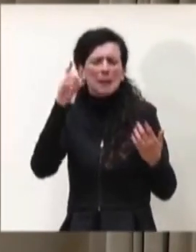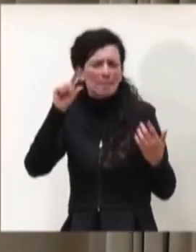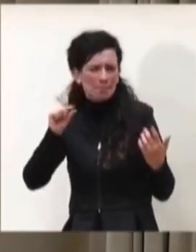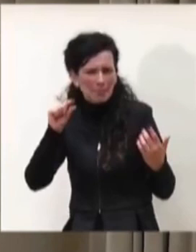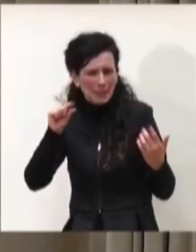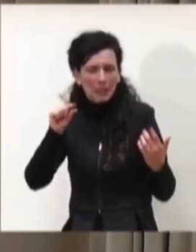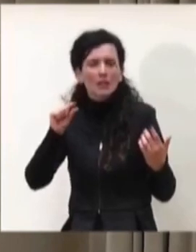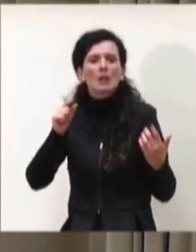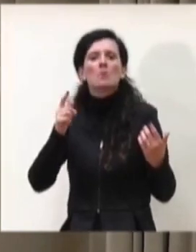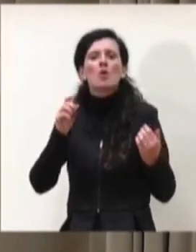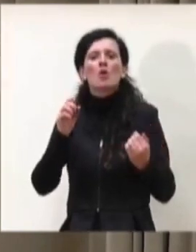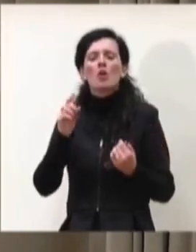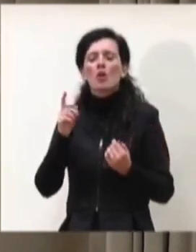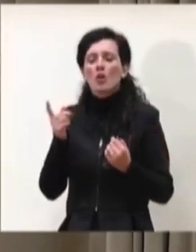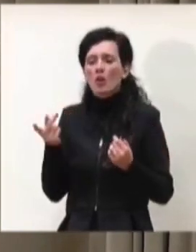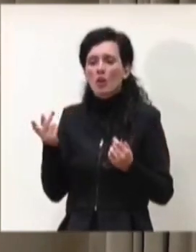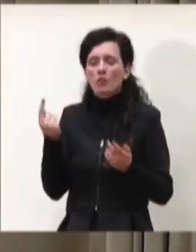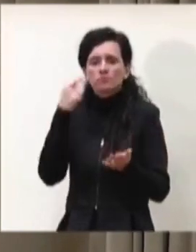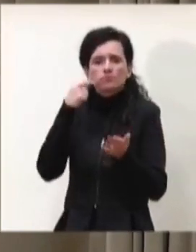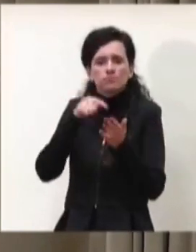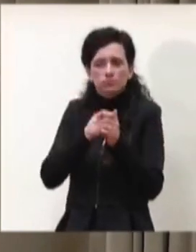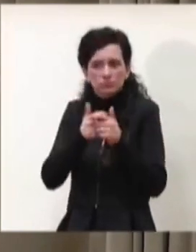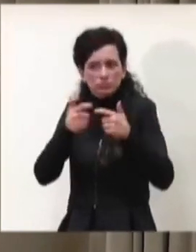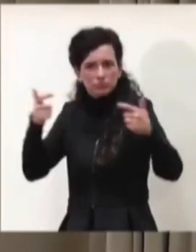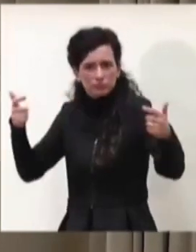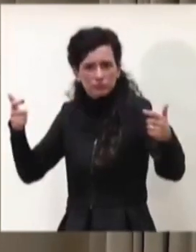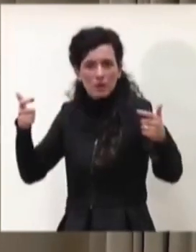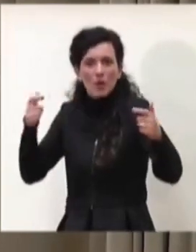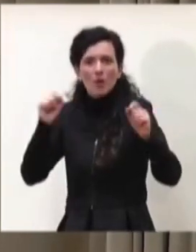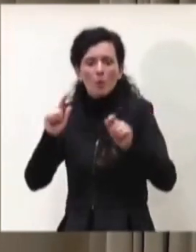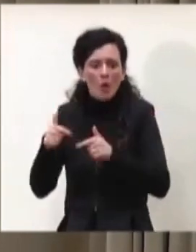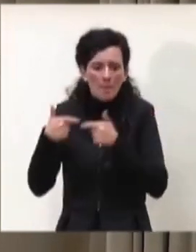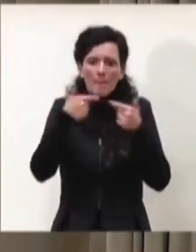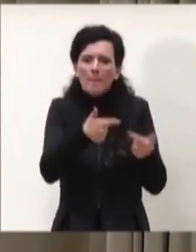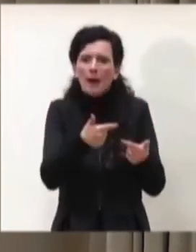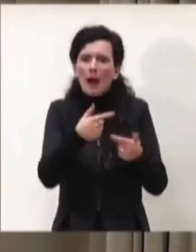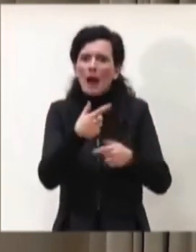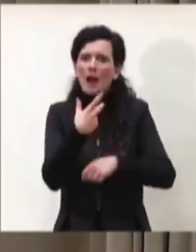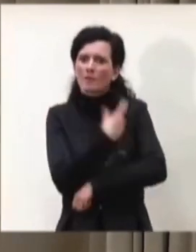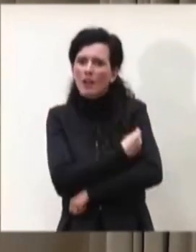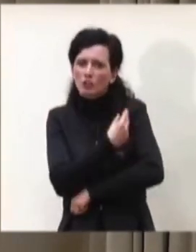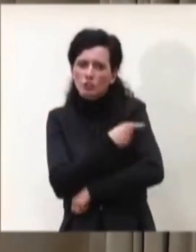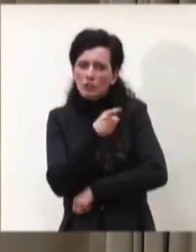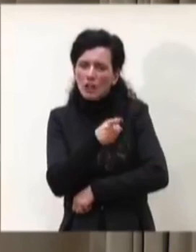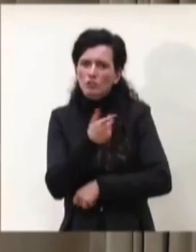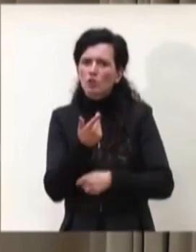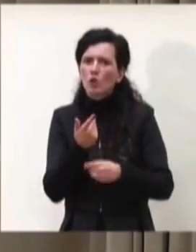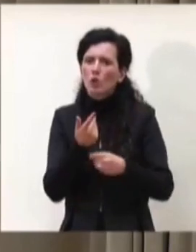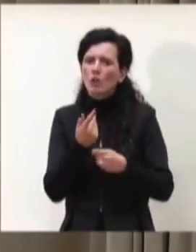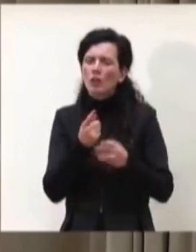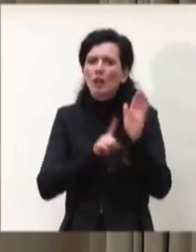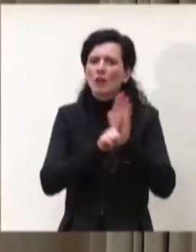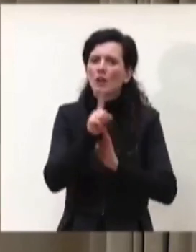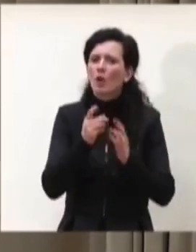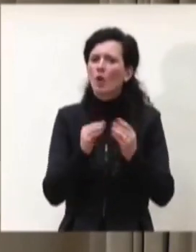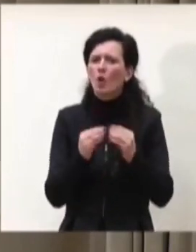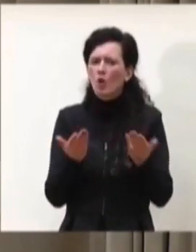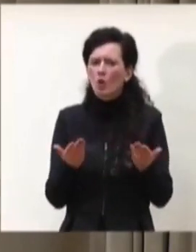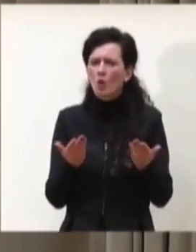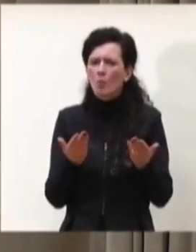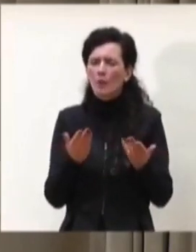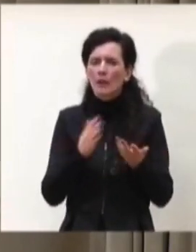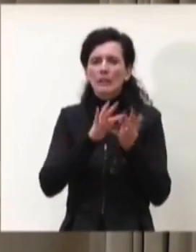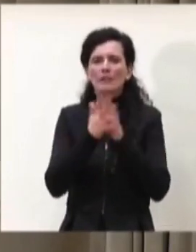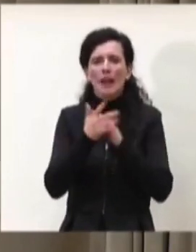ripresa proprio sull'andamento delle vaccinazioni avete fatto degli studi delle statistiche per